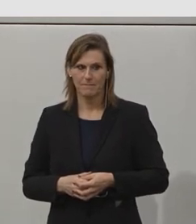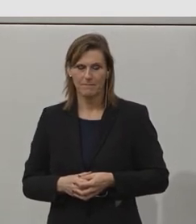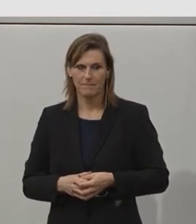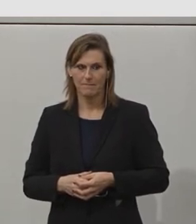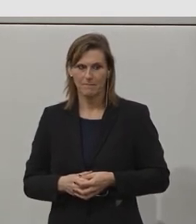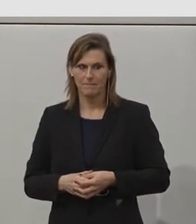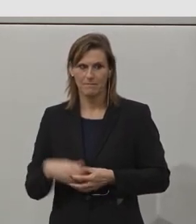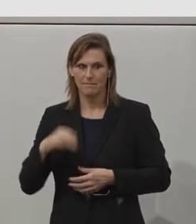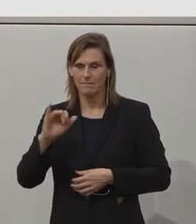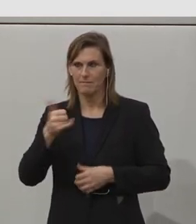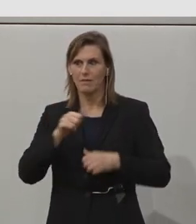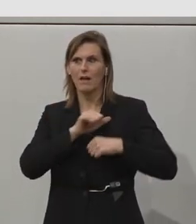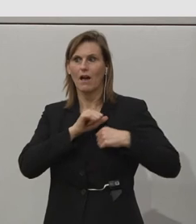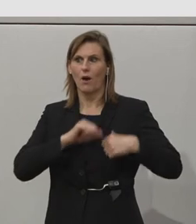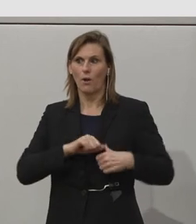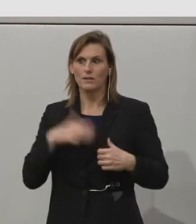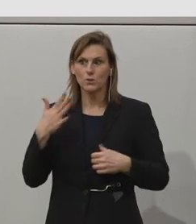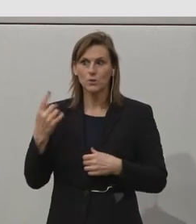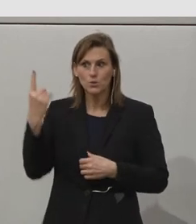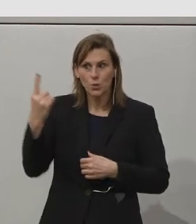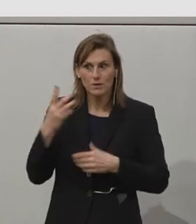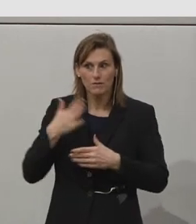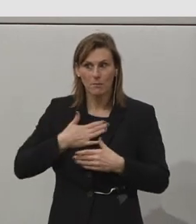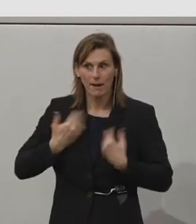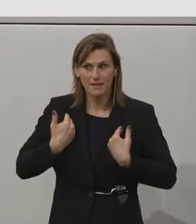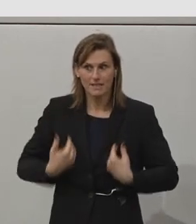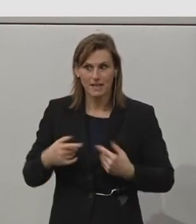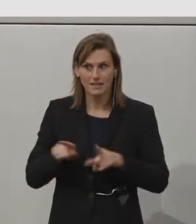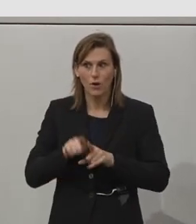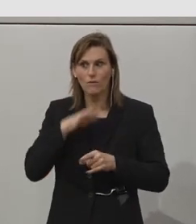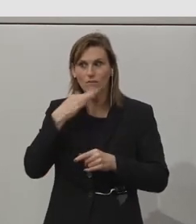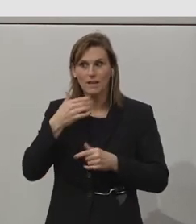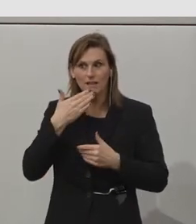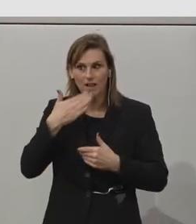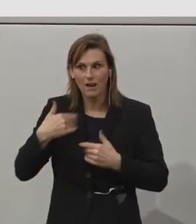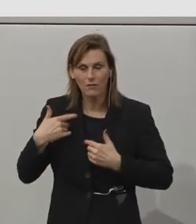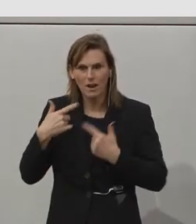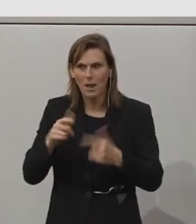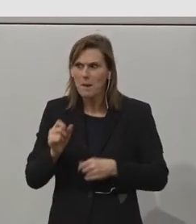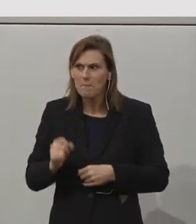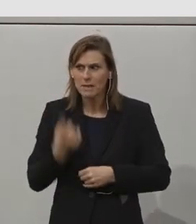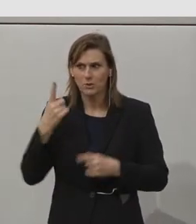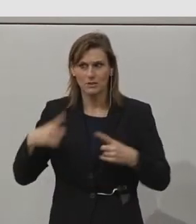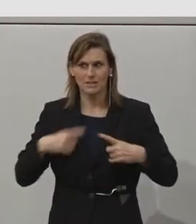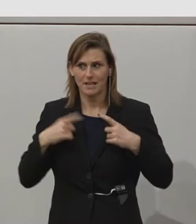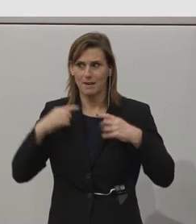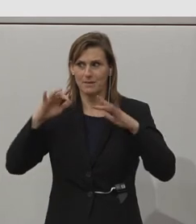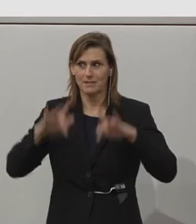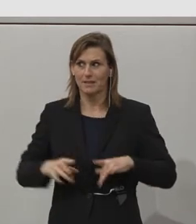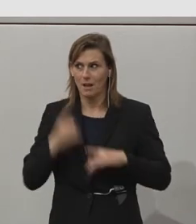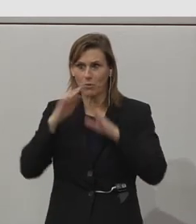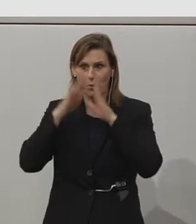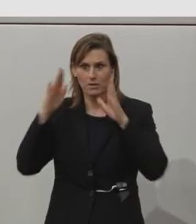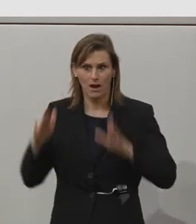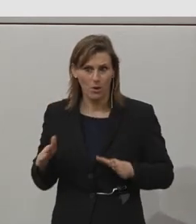Ja, ein herzliches Grüß Gott auch von meiner Seite. Vielen Dank für die Einladung. Es ist ein besonderes Erlebnis, ein Projekt,